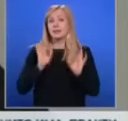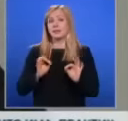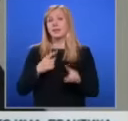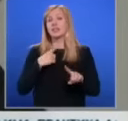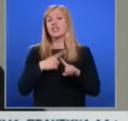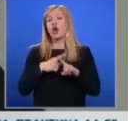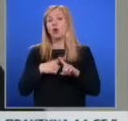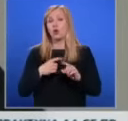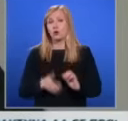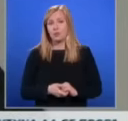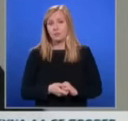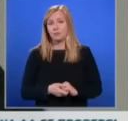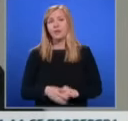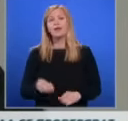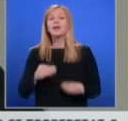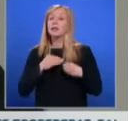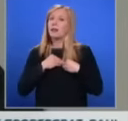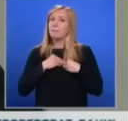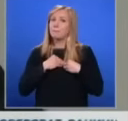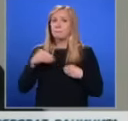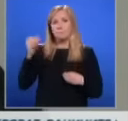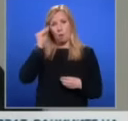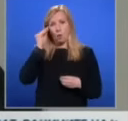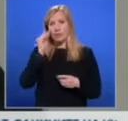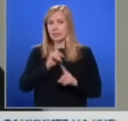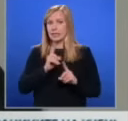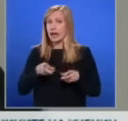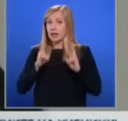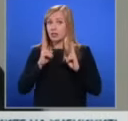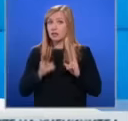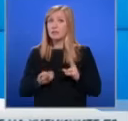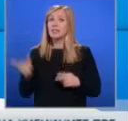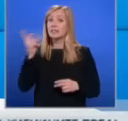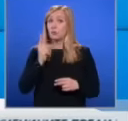Да помним, за да не позволим да се случи отново.